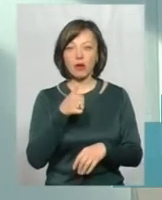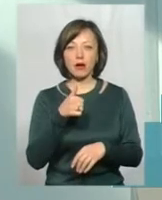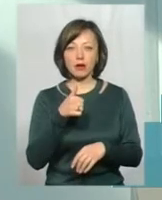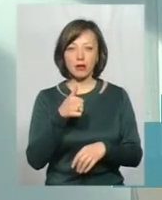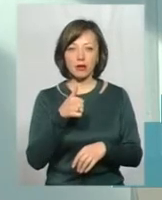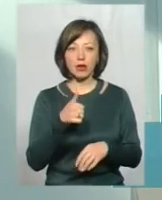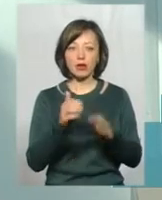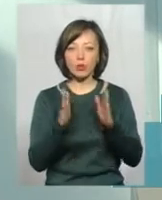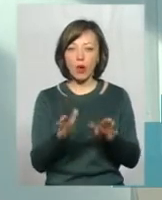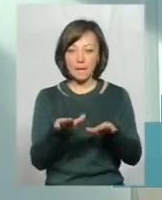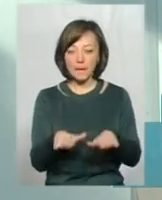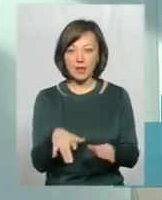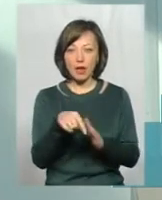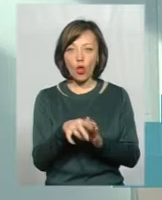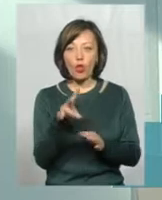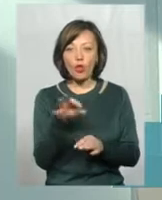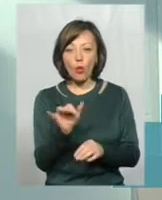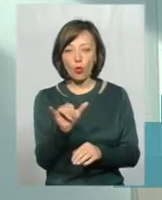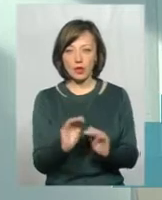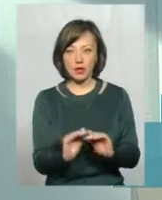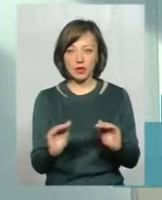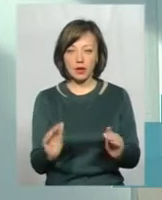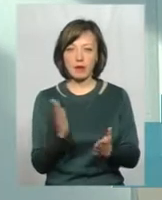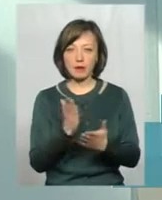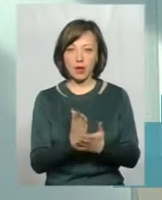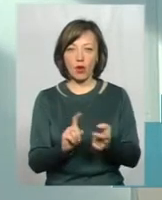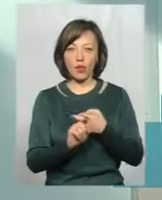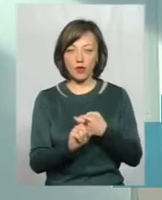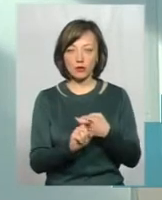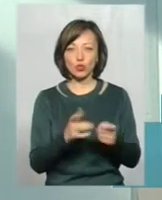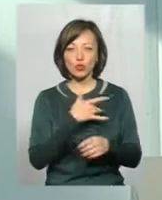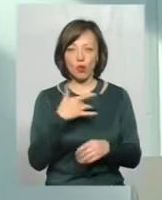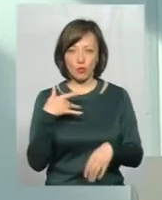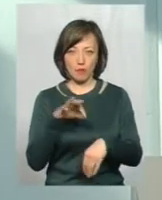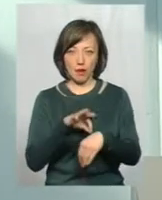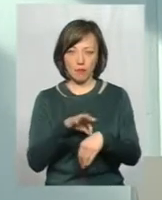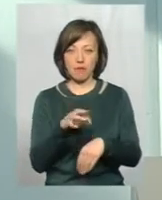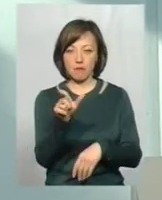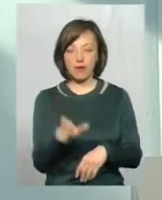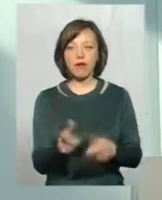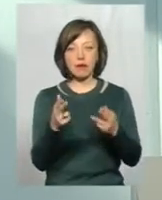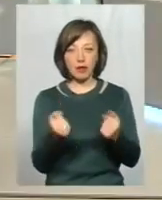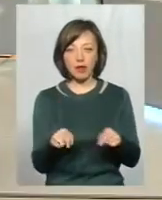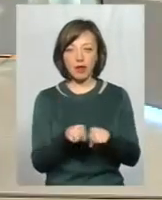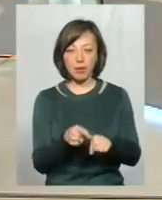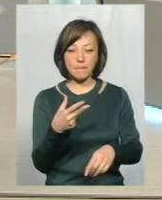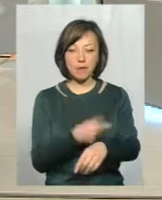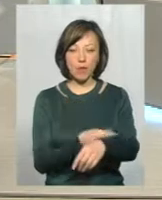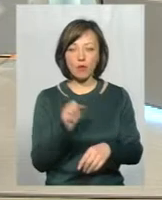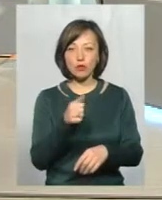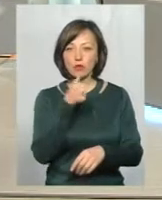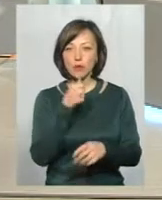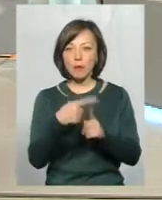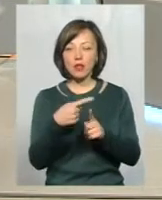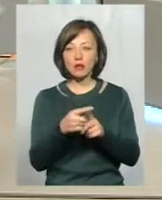тільки містного характеру, але именно у тих дітей, які мали контакт з туберкулізним больним. Такі пробы можуть бути положительні ще